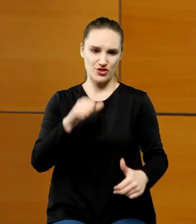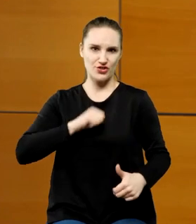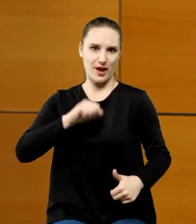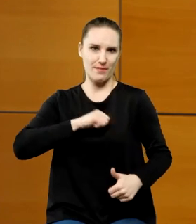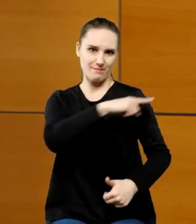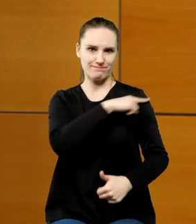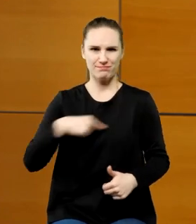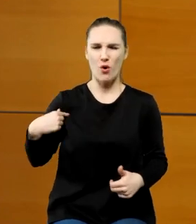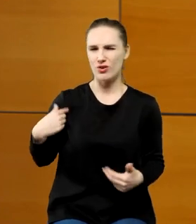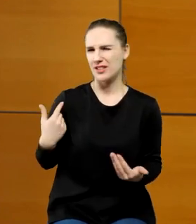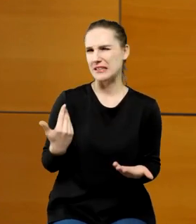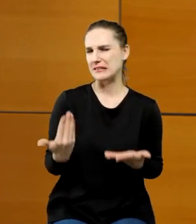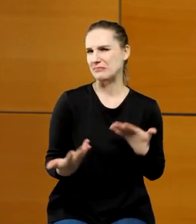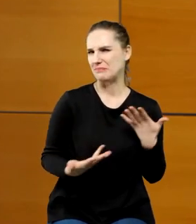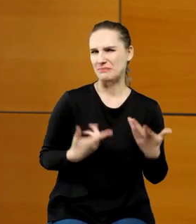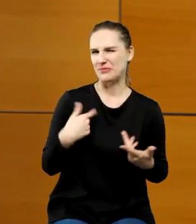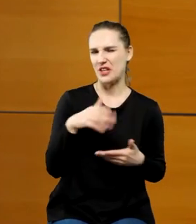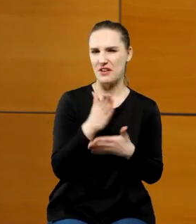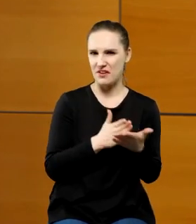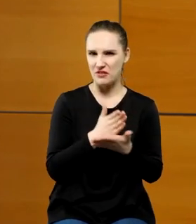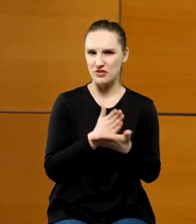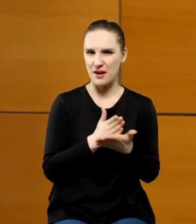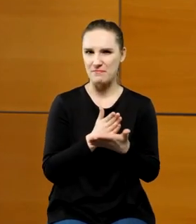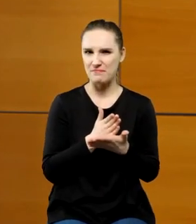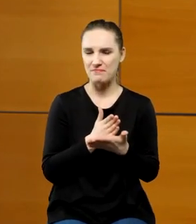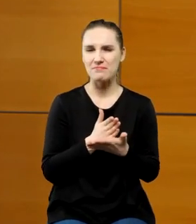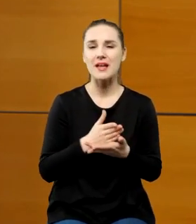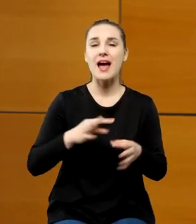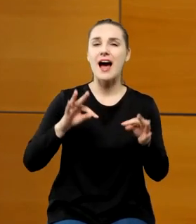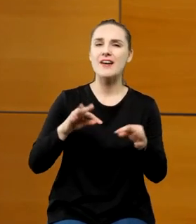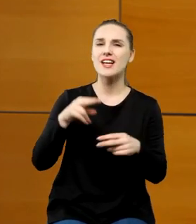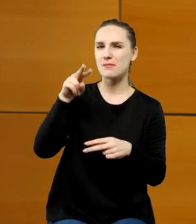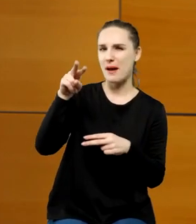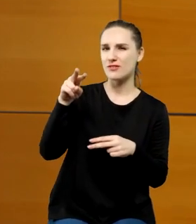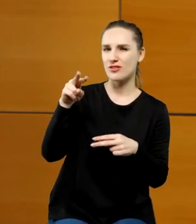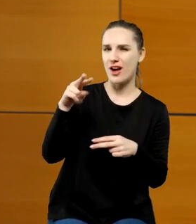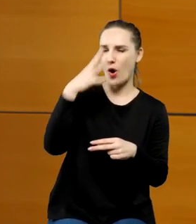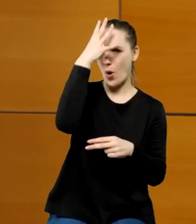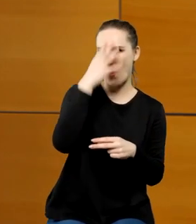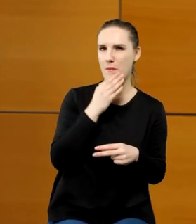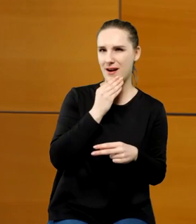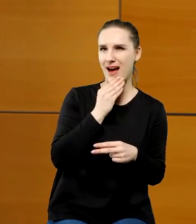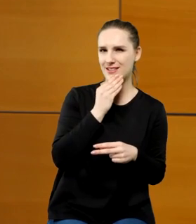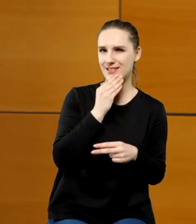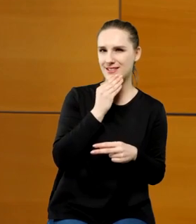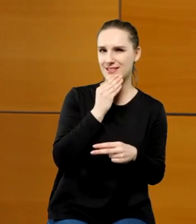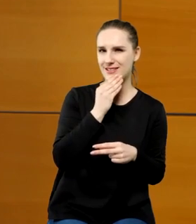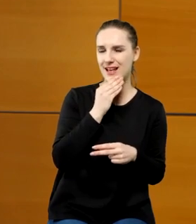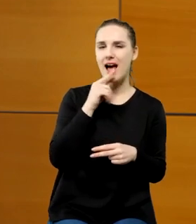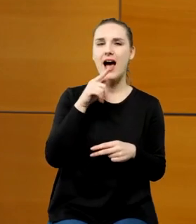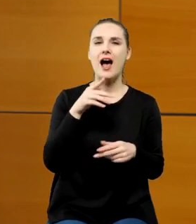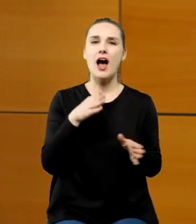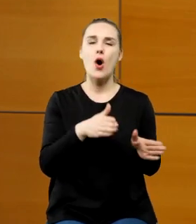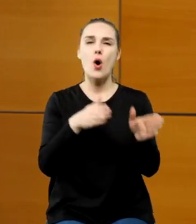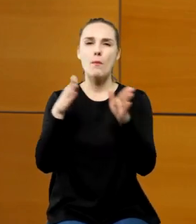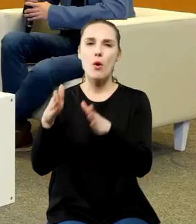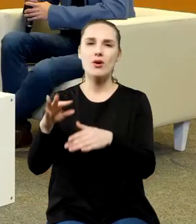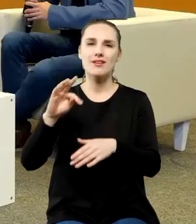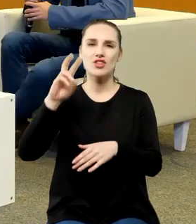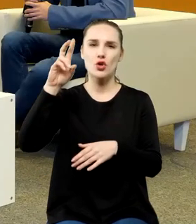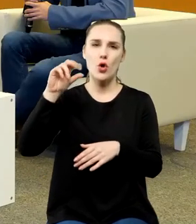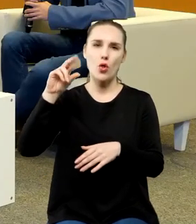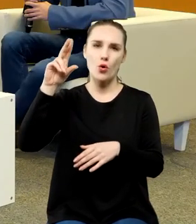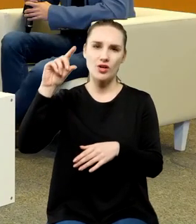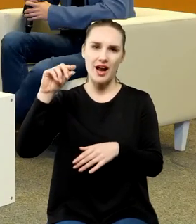to tak dręczy, że patrzę właśnie na obraz przedstawiający Kopernika, stojącego obok Tychona Brachę. Osiągnięcie